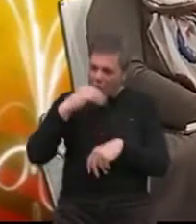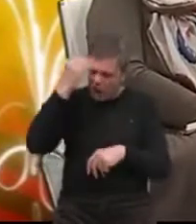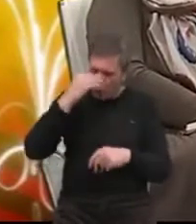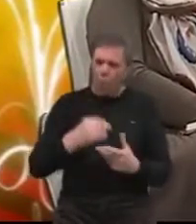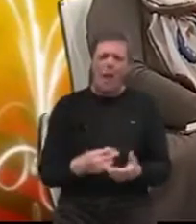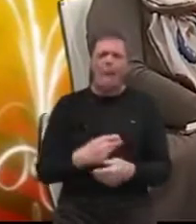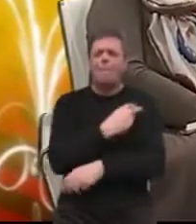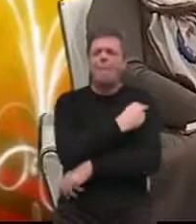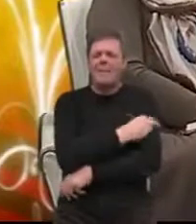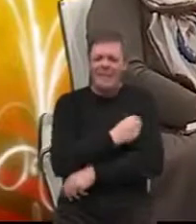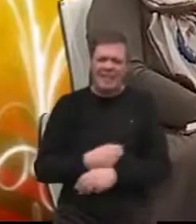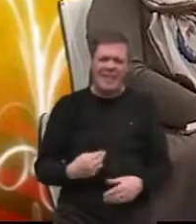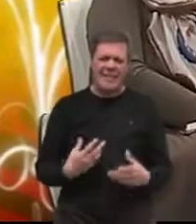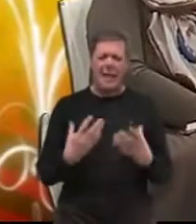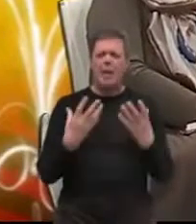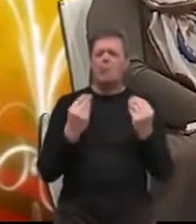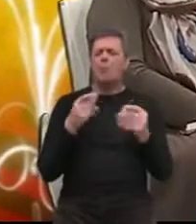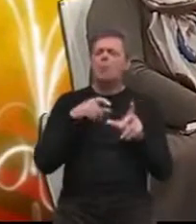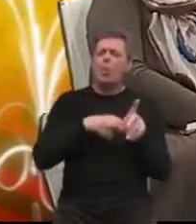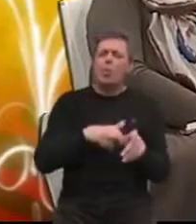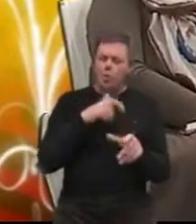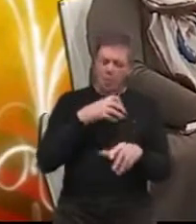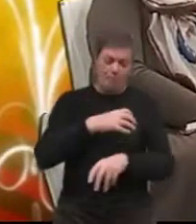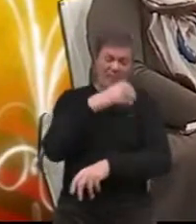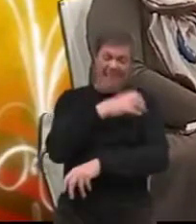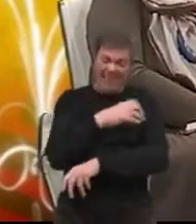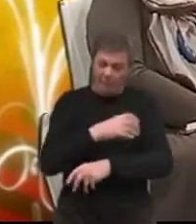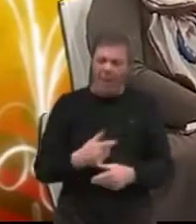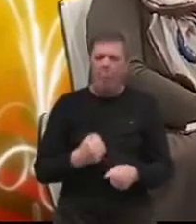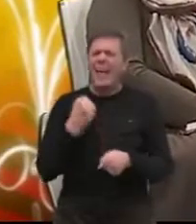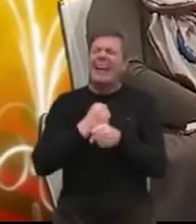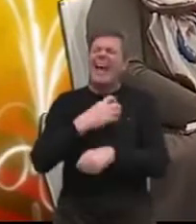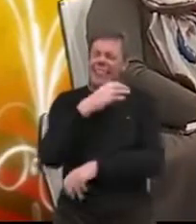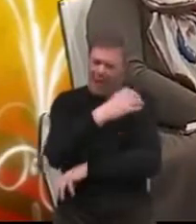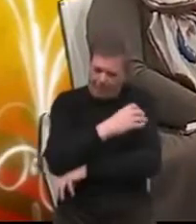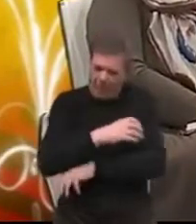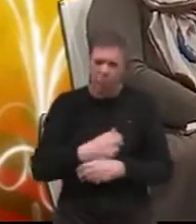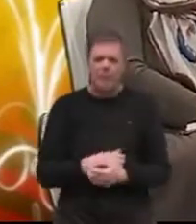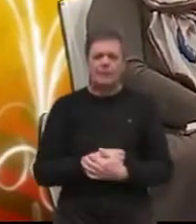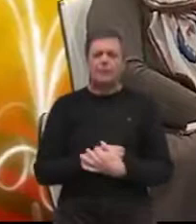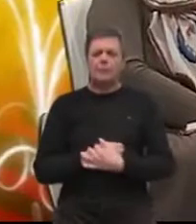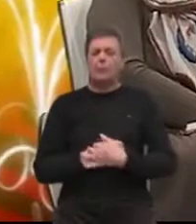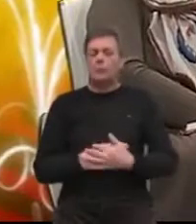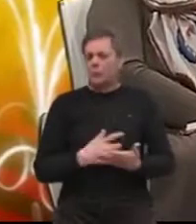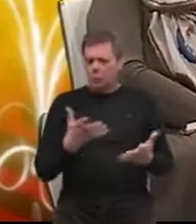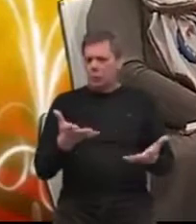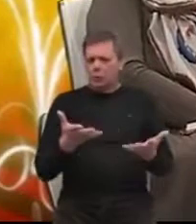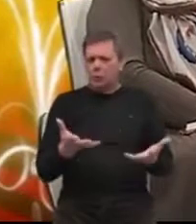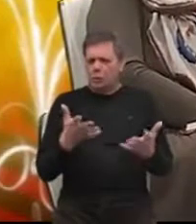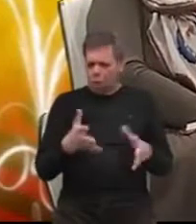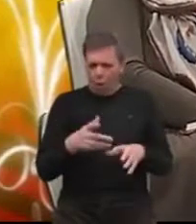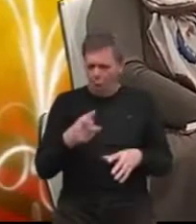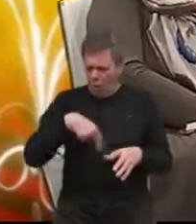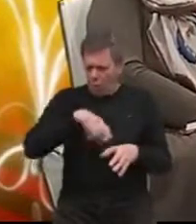medicinskih sestara. Jako puno su se sad uključili fizioterapeuti, radni terapeuti. Dakle, i taj kruk se